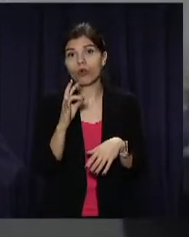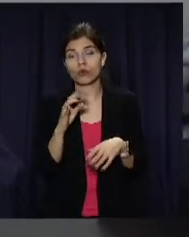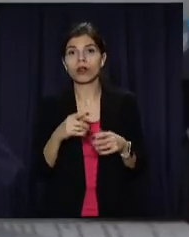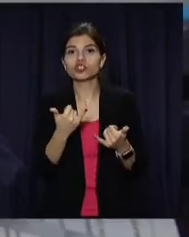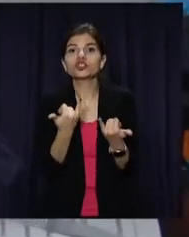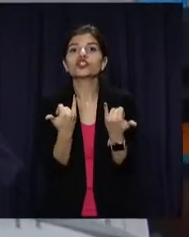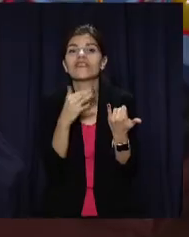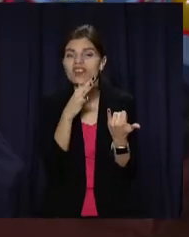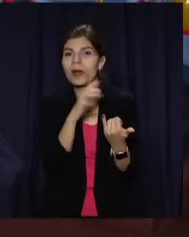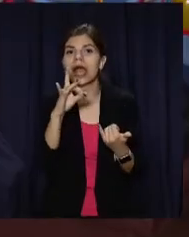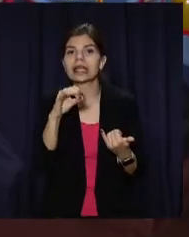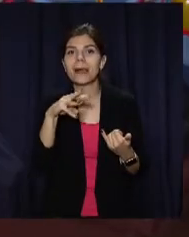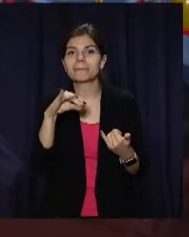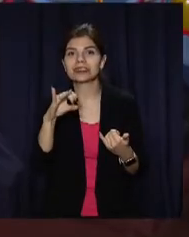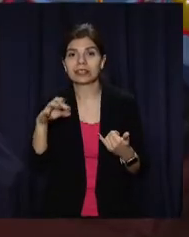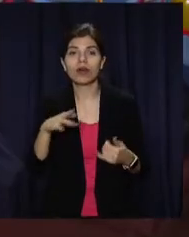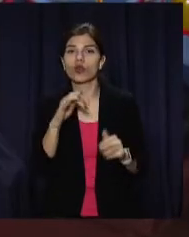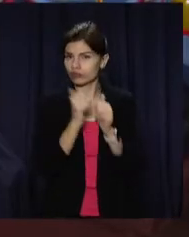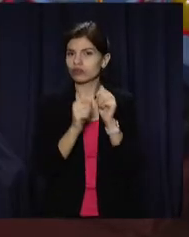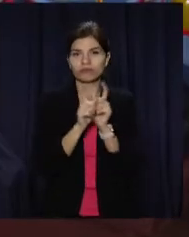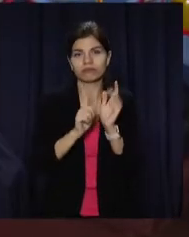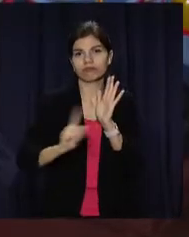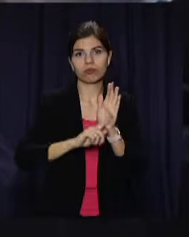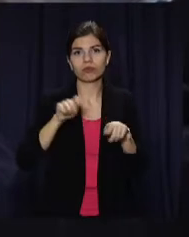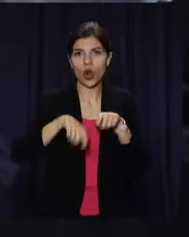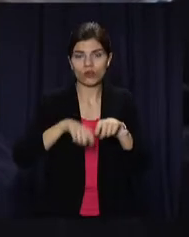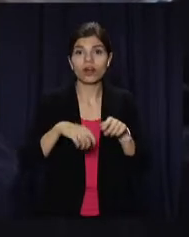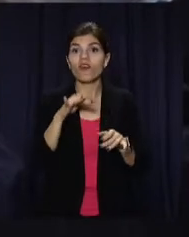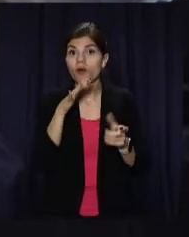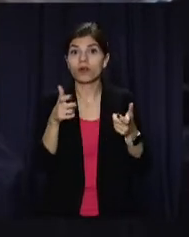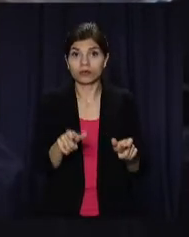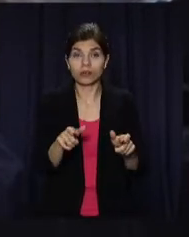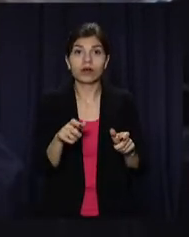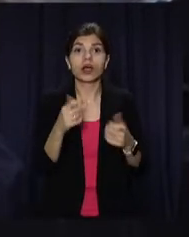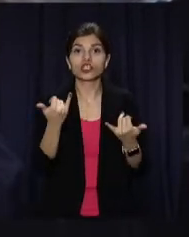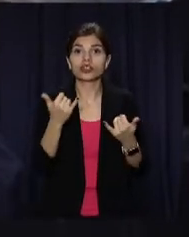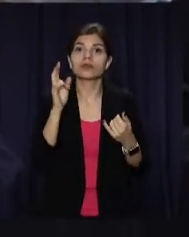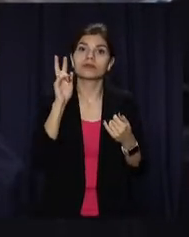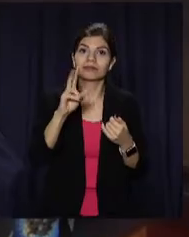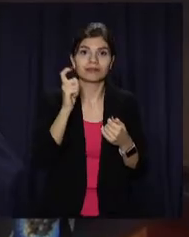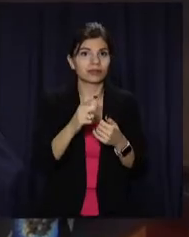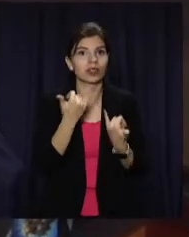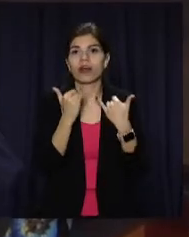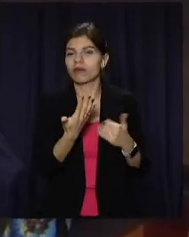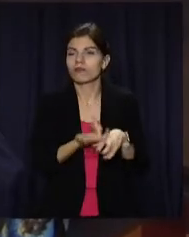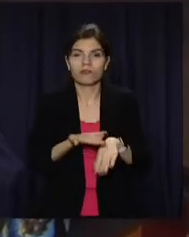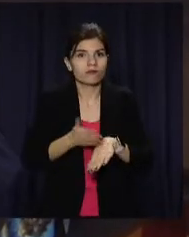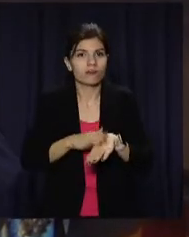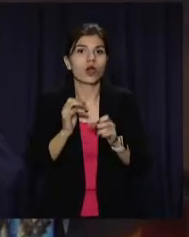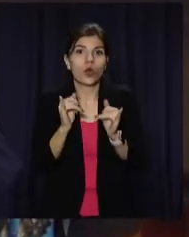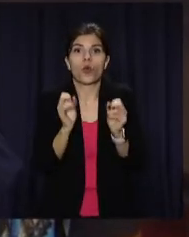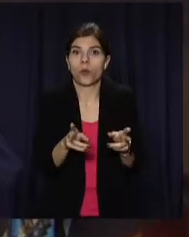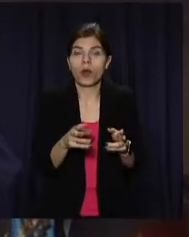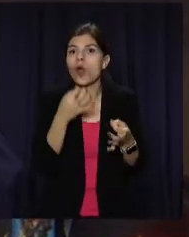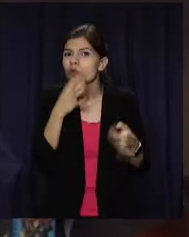ремісії, жінці все одно доводиться часто їздити до лікарень. В умовах пандемії користуватися громадським транспортом для неї вкрай небезпечно.